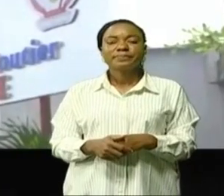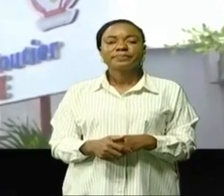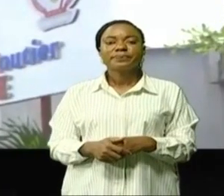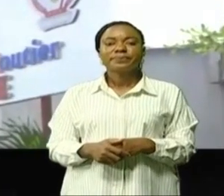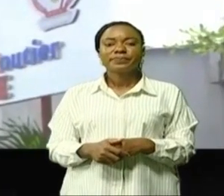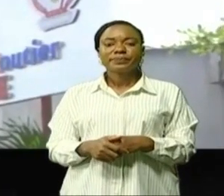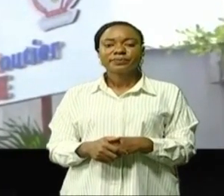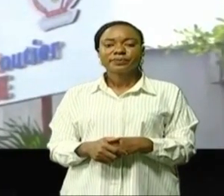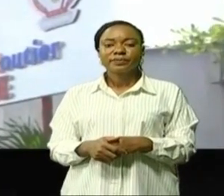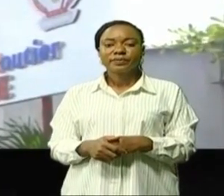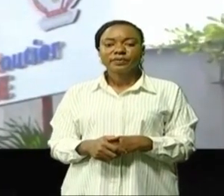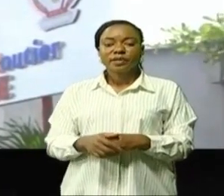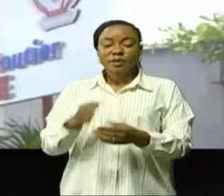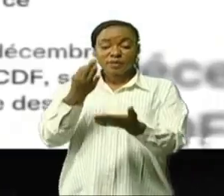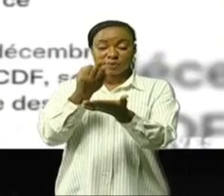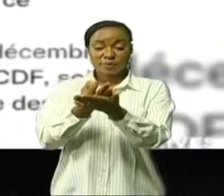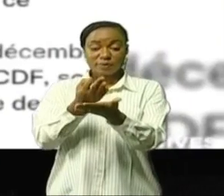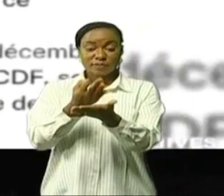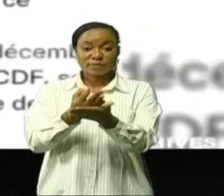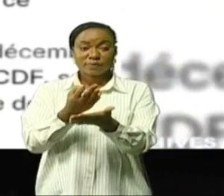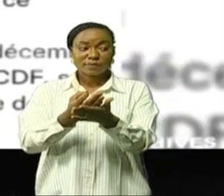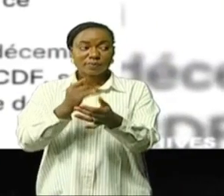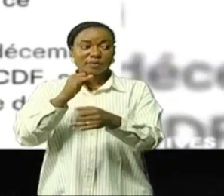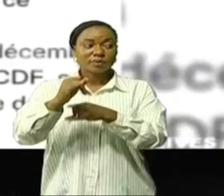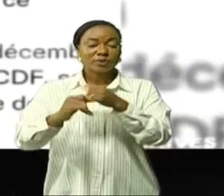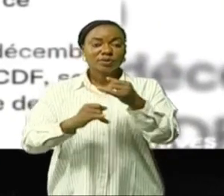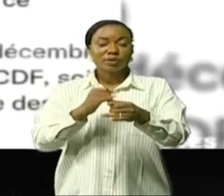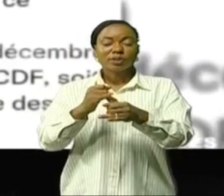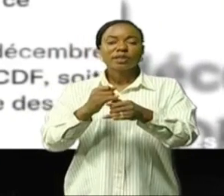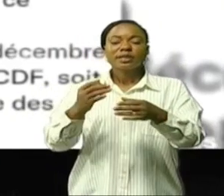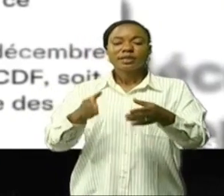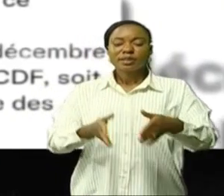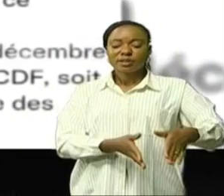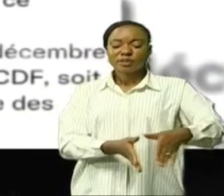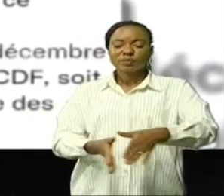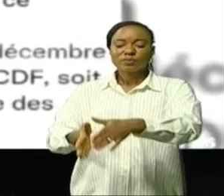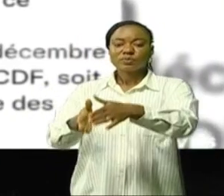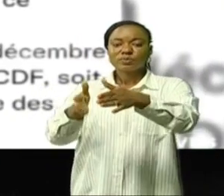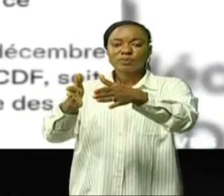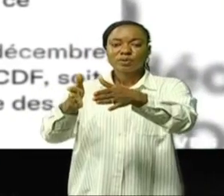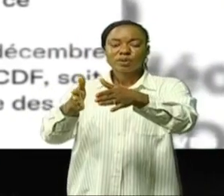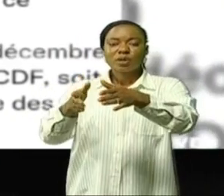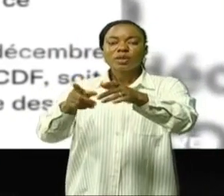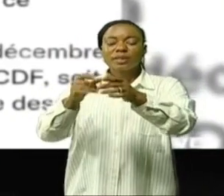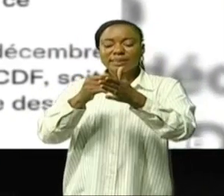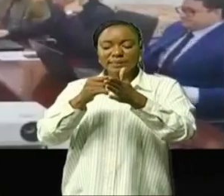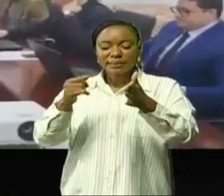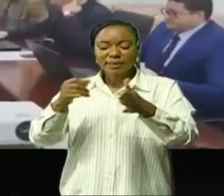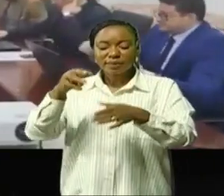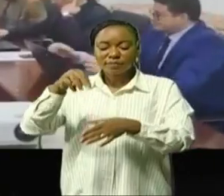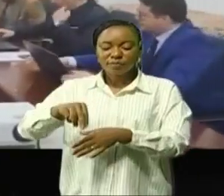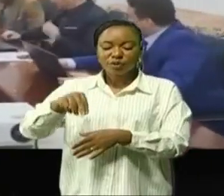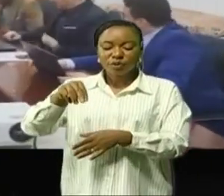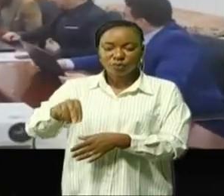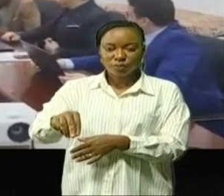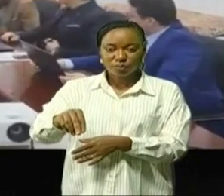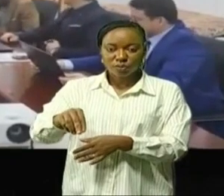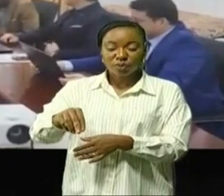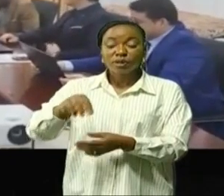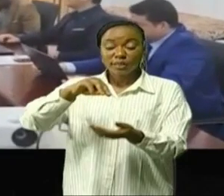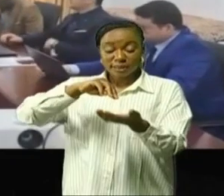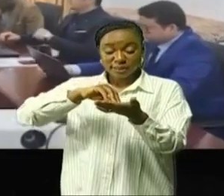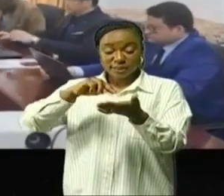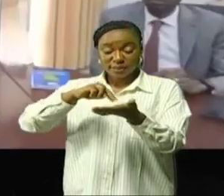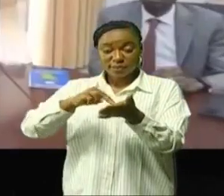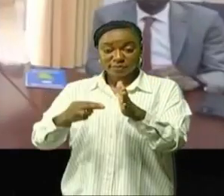La gestion du Fonds national d'entretien routier s'est consolide et s'améliore si la réalisation des chiffres récords est